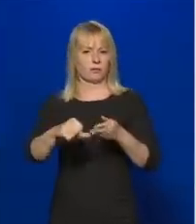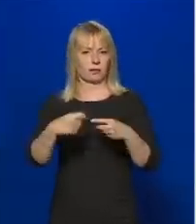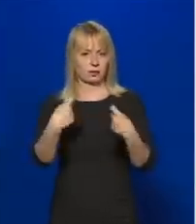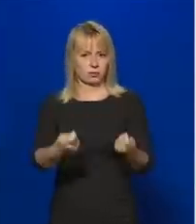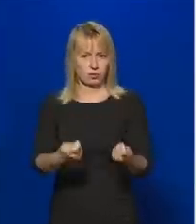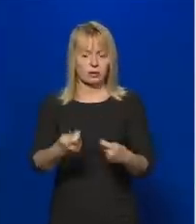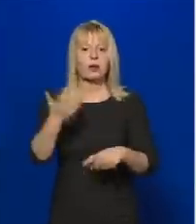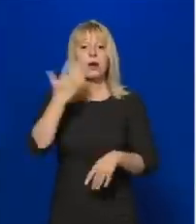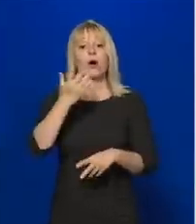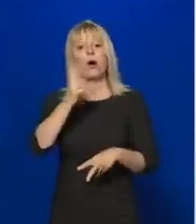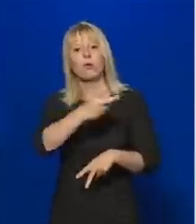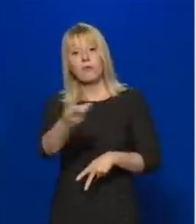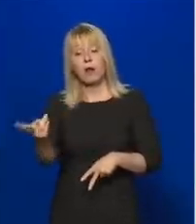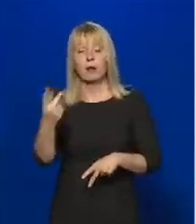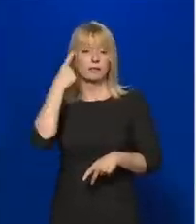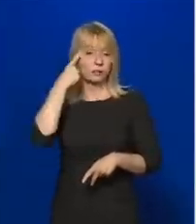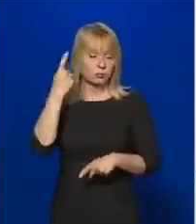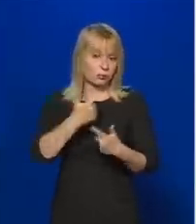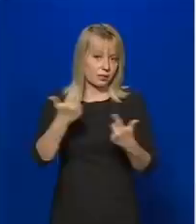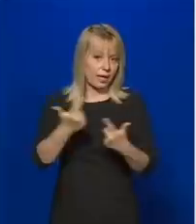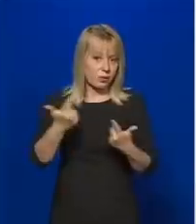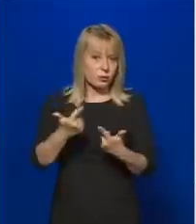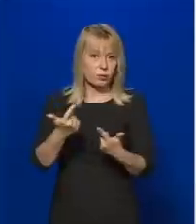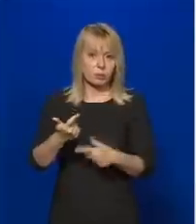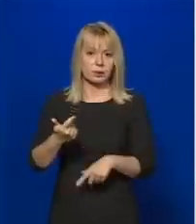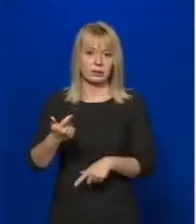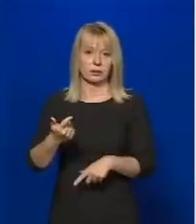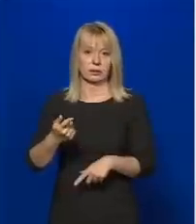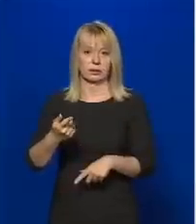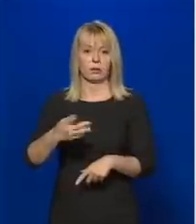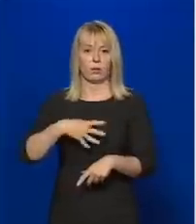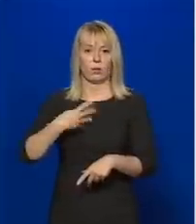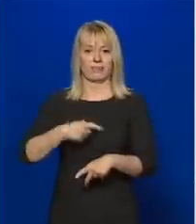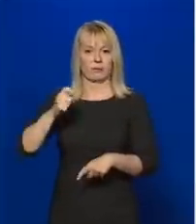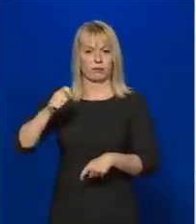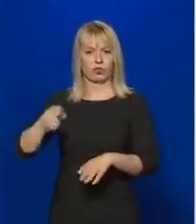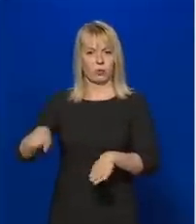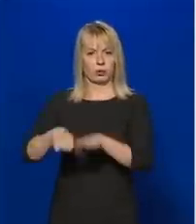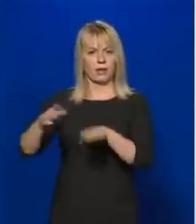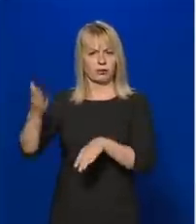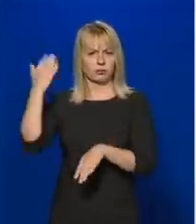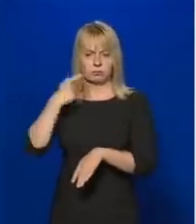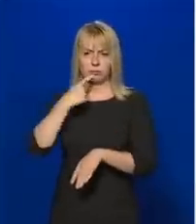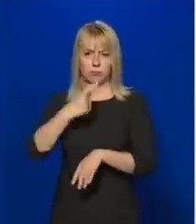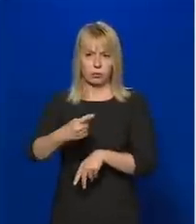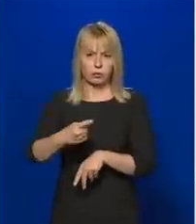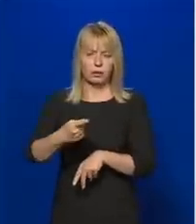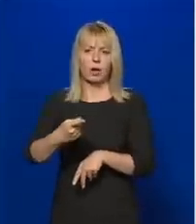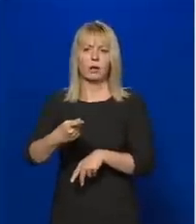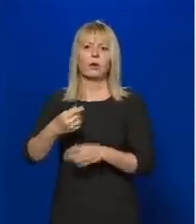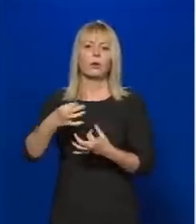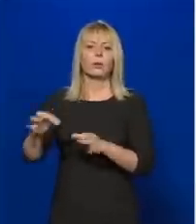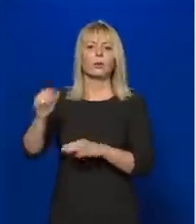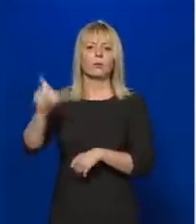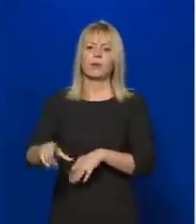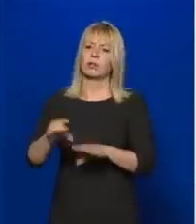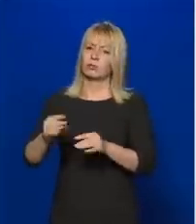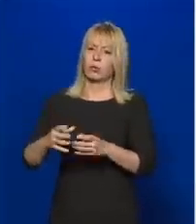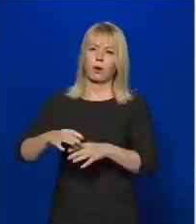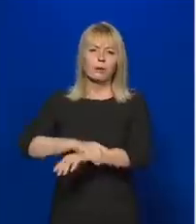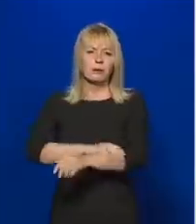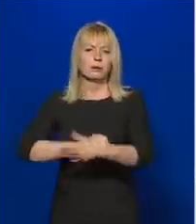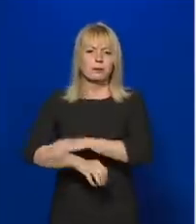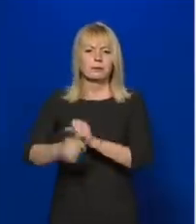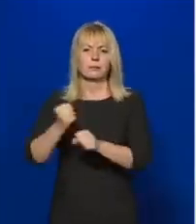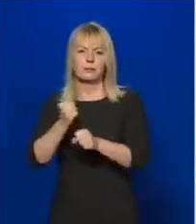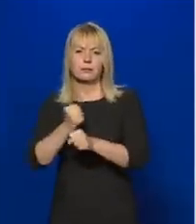helyben tájékozódik, egyébként Horváth képviselőtársam, akit a kérdésben is említettek, az ügyben nagyon sokat tett, hogy a